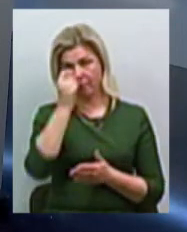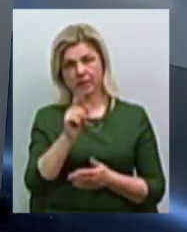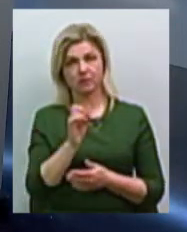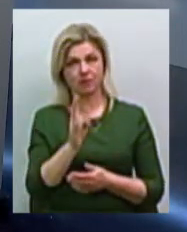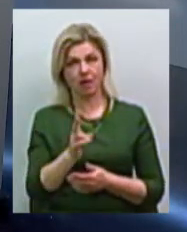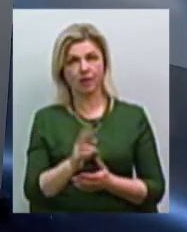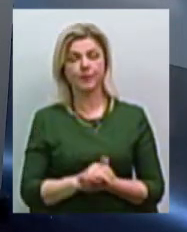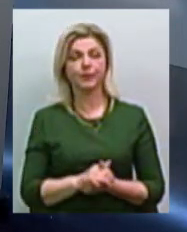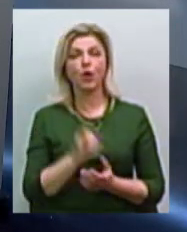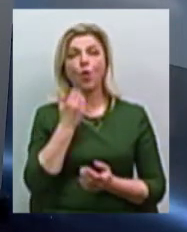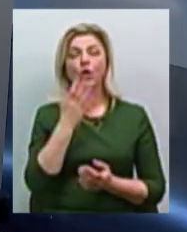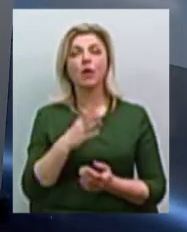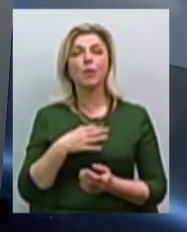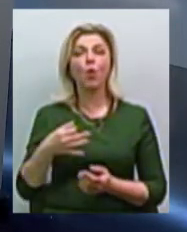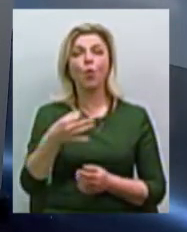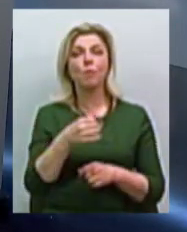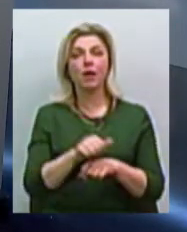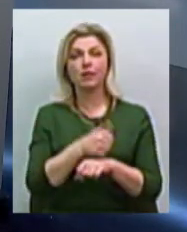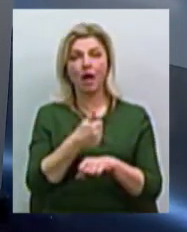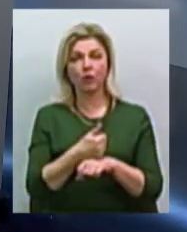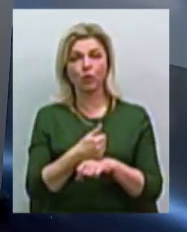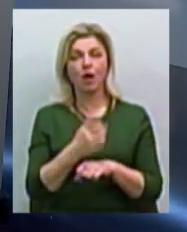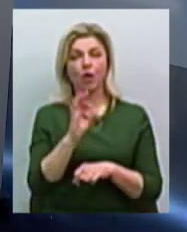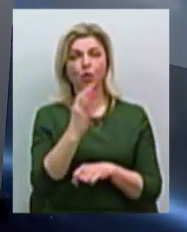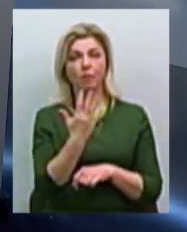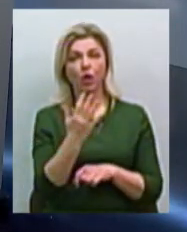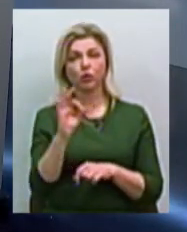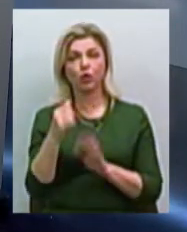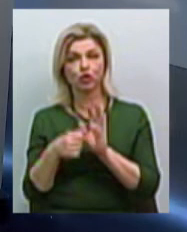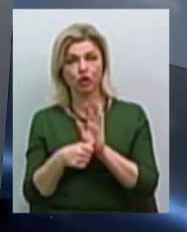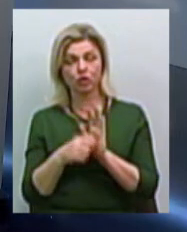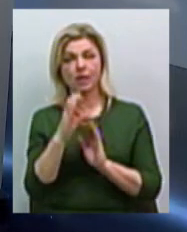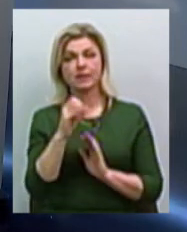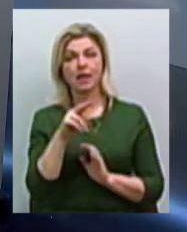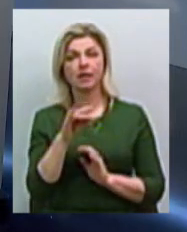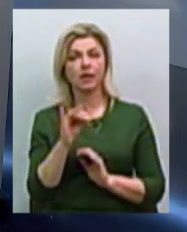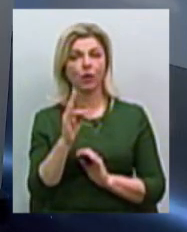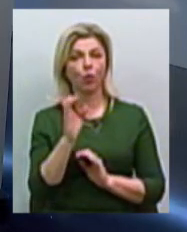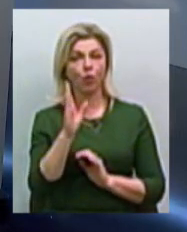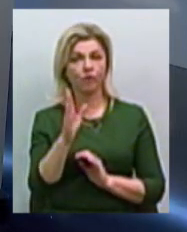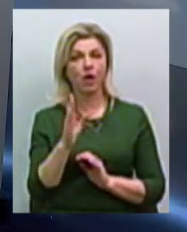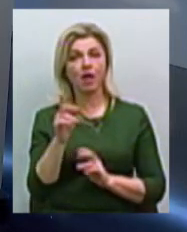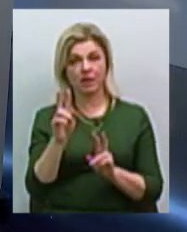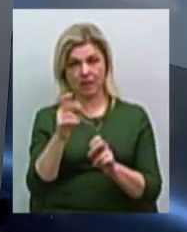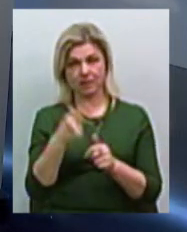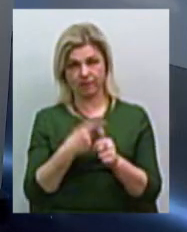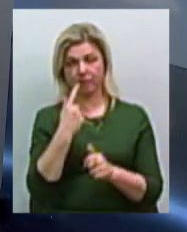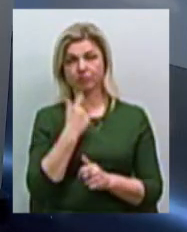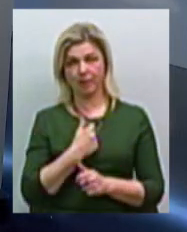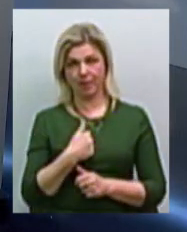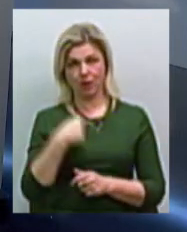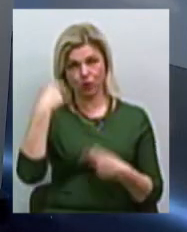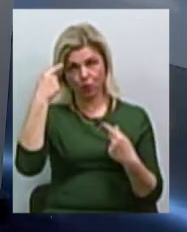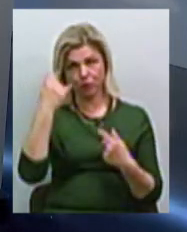коли був губернатором у нас в 5-6-м году, був Садыков, а він мене назвав сумасшедшим, у нас таких